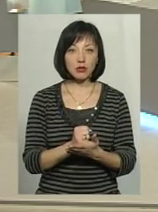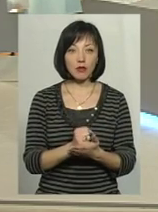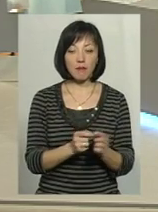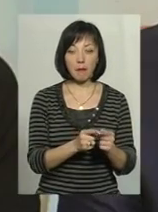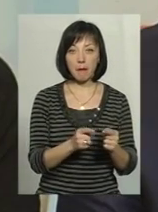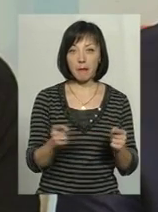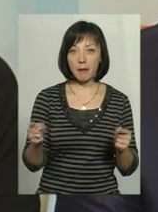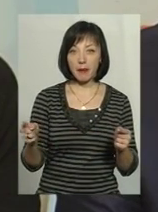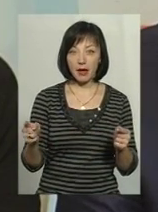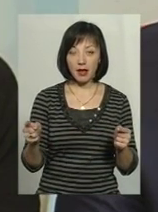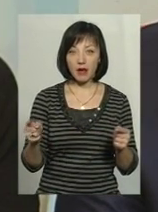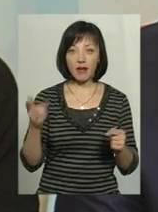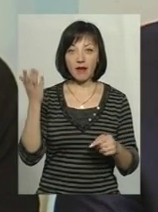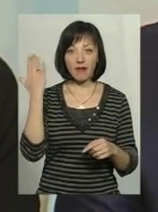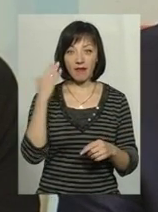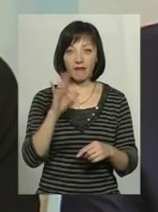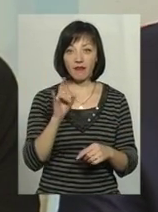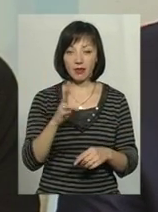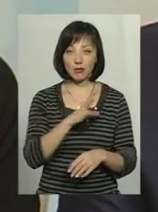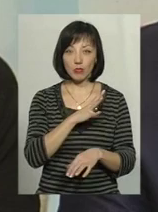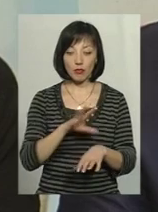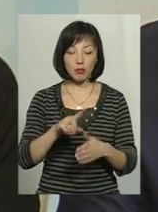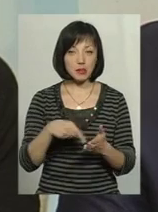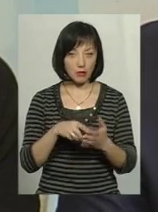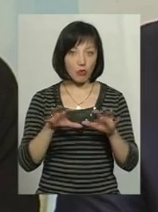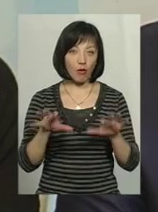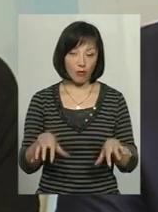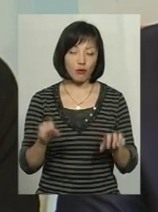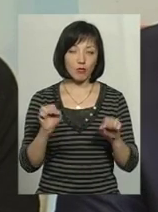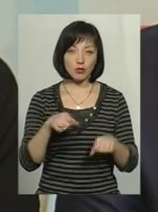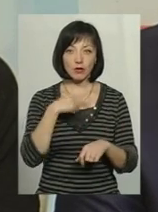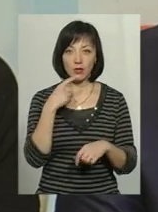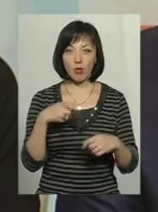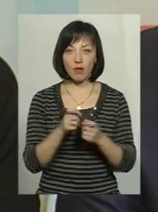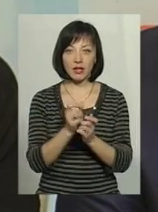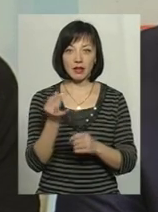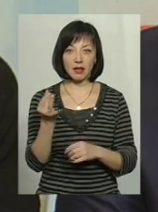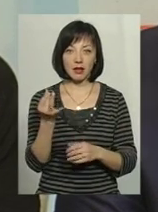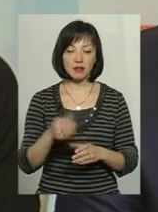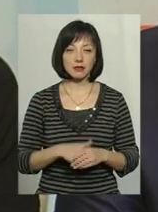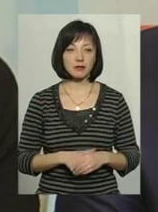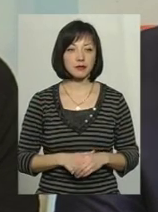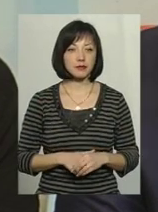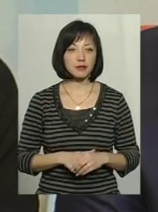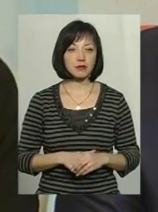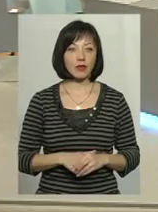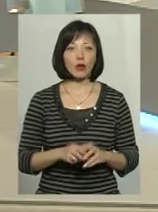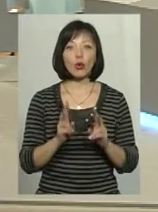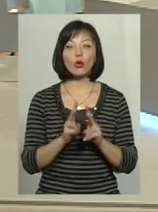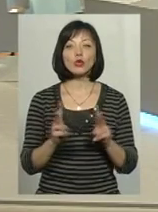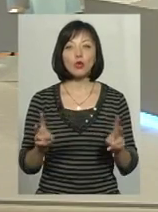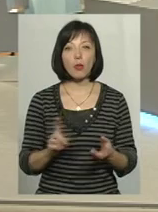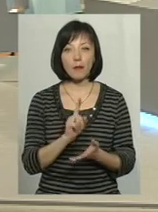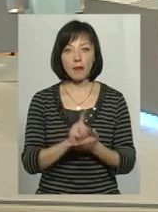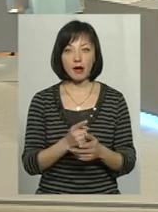в часи, коли він був міським головою, то можна говорити і про конфлікт інтересів. Хто яким чином